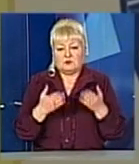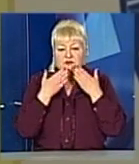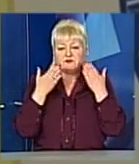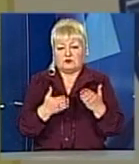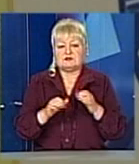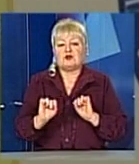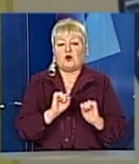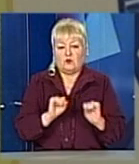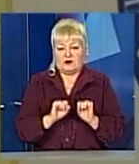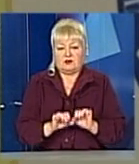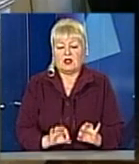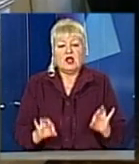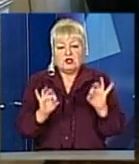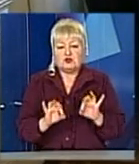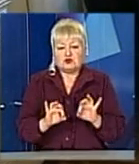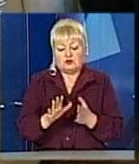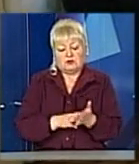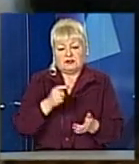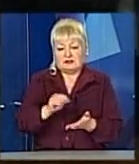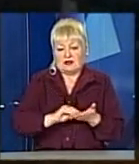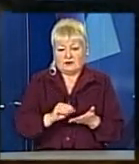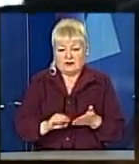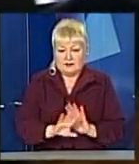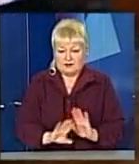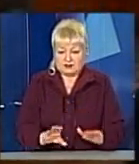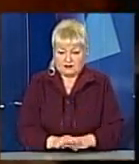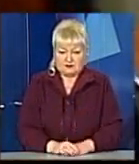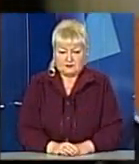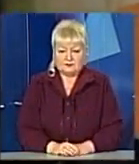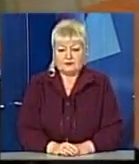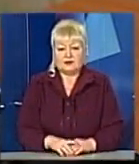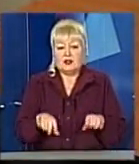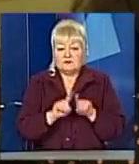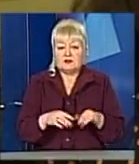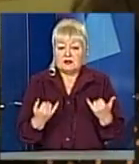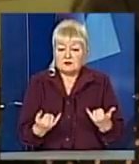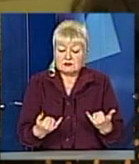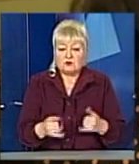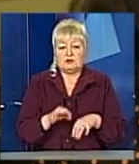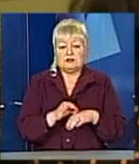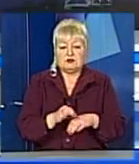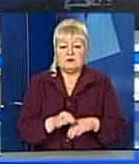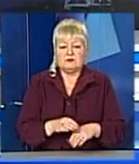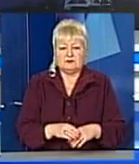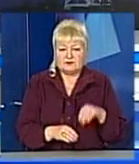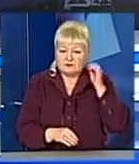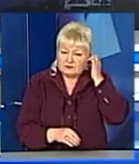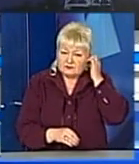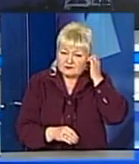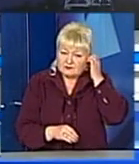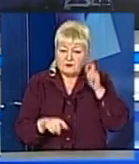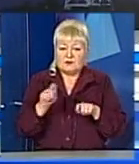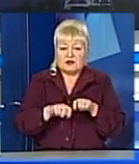управління і в жодному разі не писати жодних заяв під тиском роботодавців. Відтак, від сьогодні проводитимуть позапланову перевірку